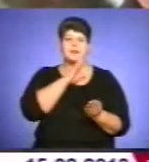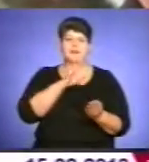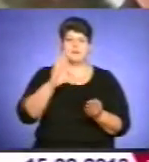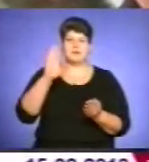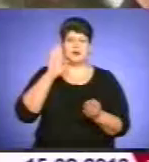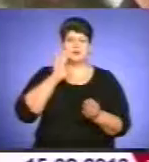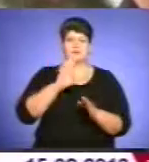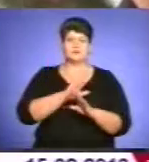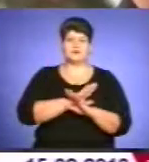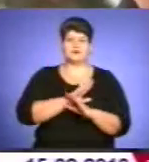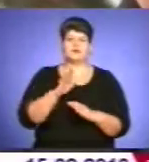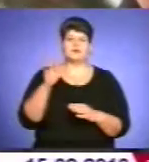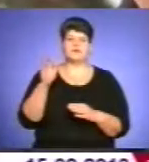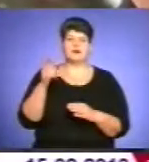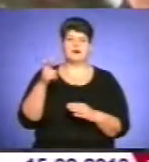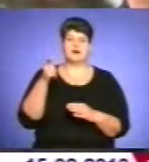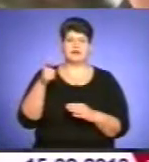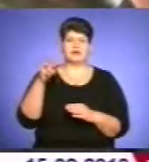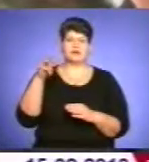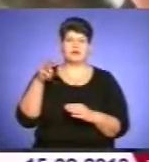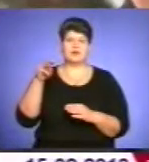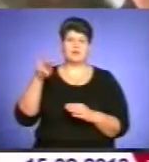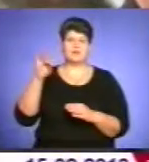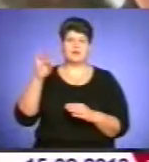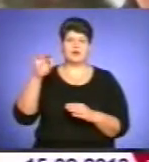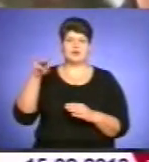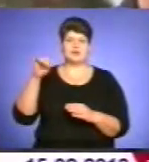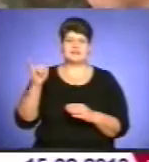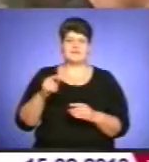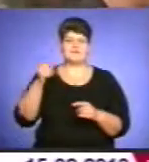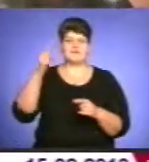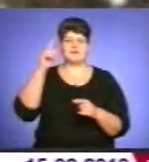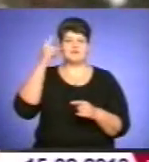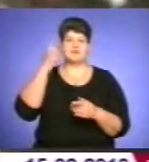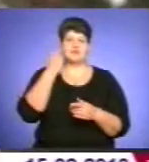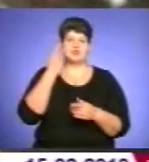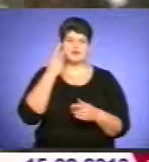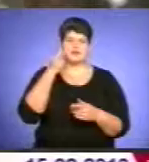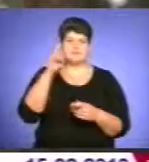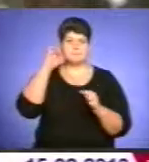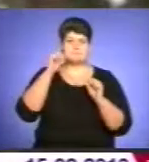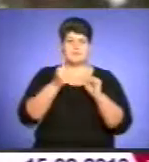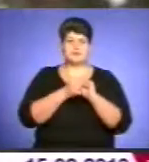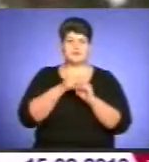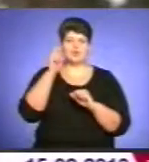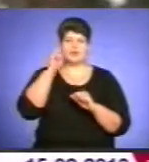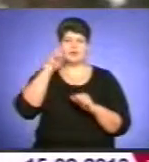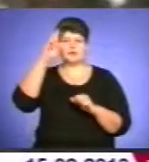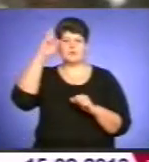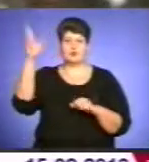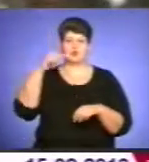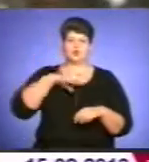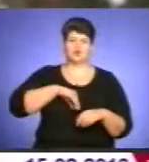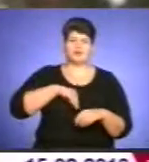Воністані Тараса Протасавича, Габріалу Миколаївну Протасавичу. Вічна її пам'ять. Україна і Бог – це як душа і тіло. Для кожного